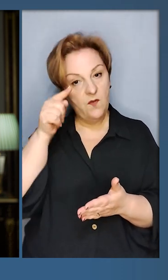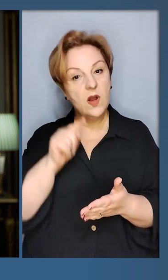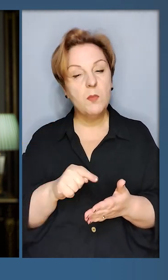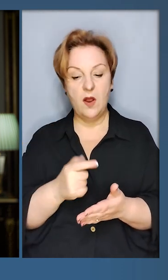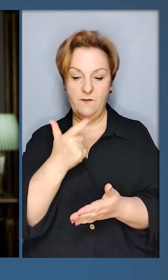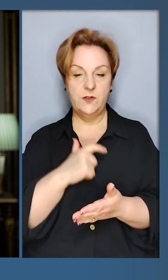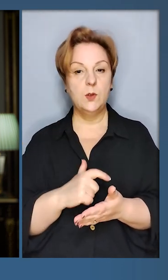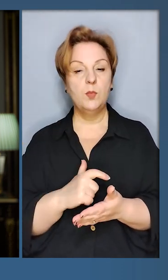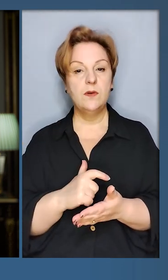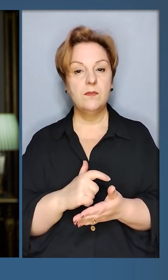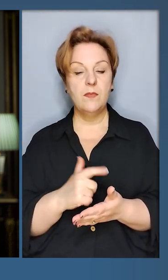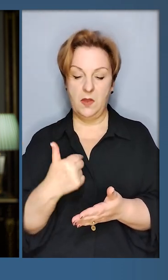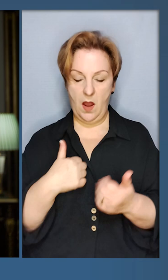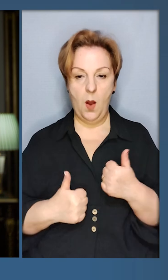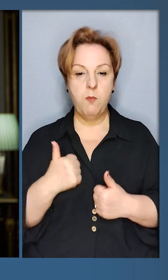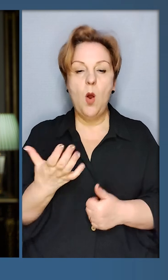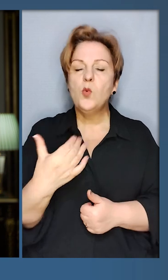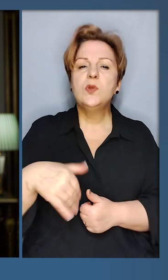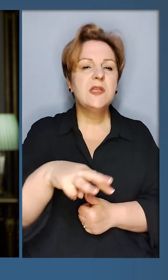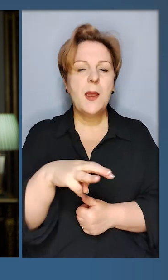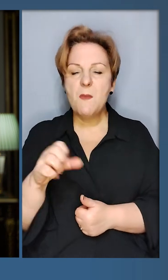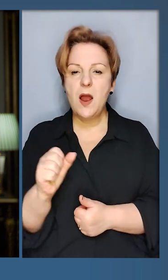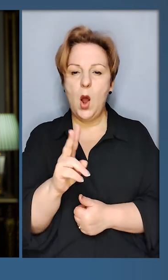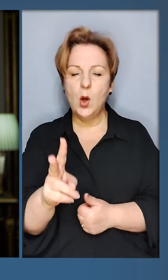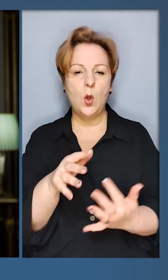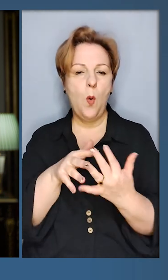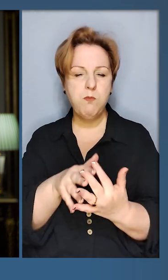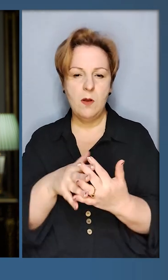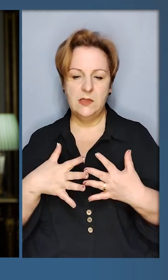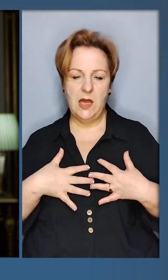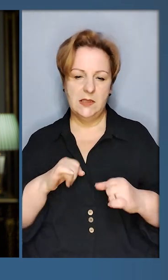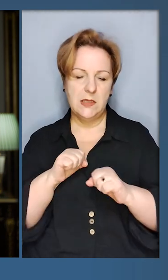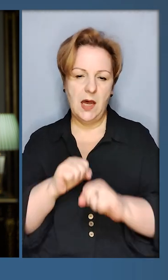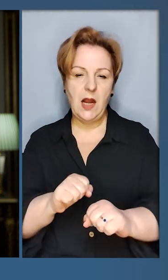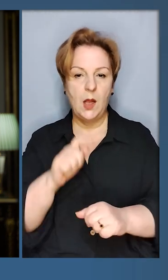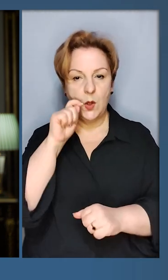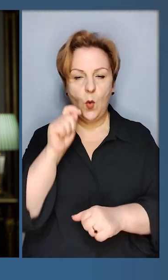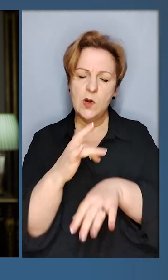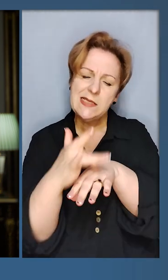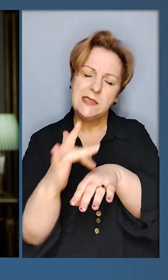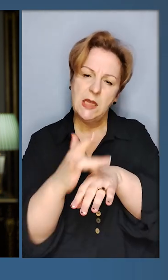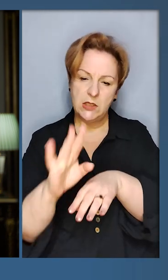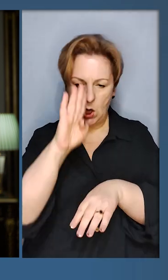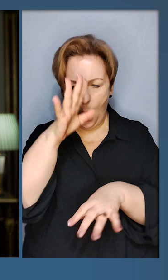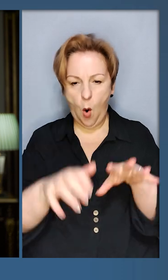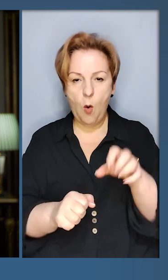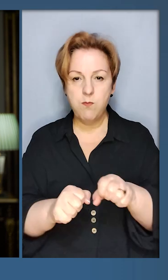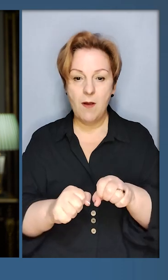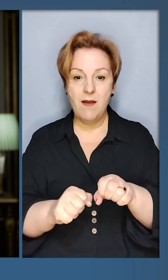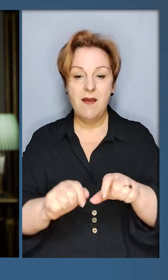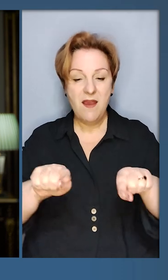впевнені в собі. Я пишаюся усіма, хто б'ється заради України, знищує окупантів,